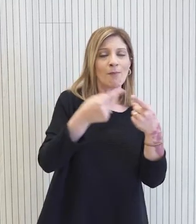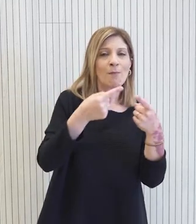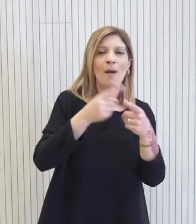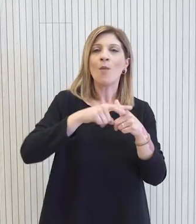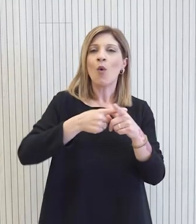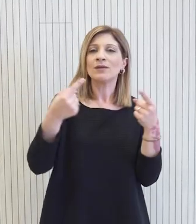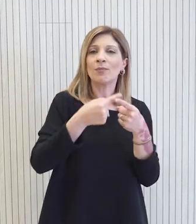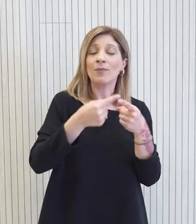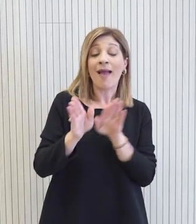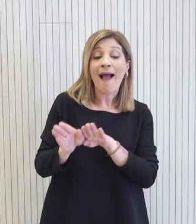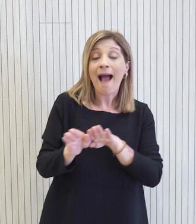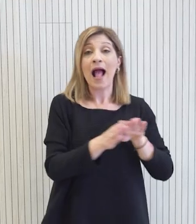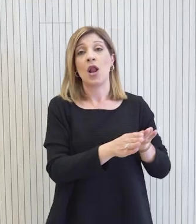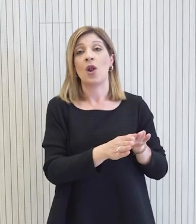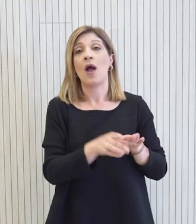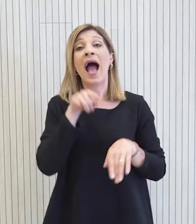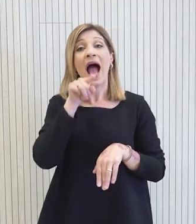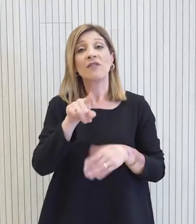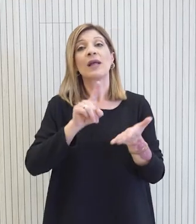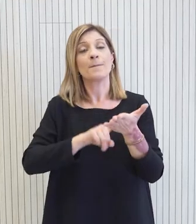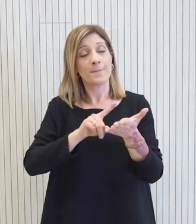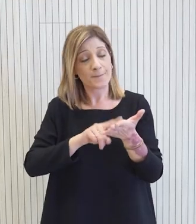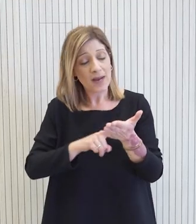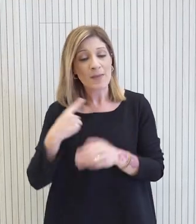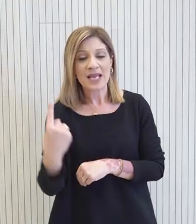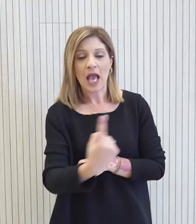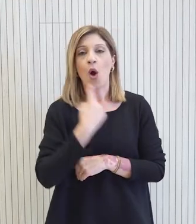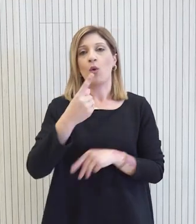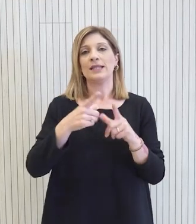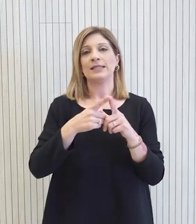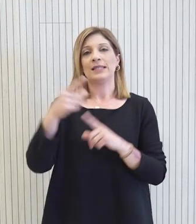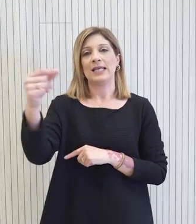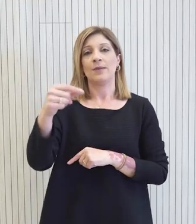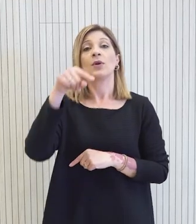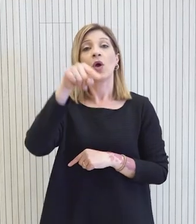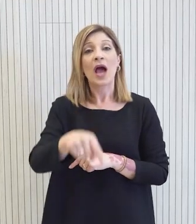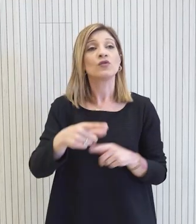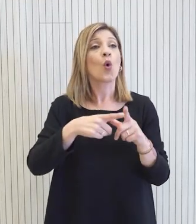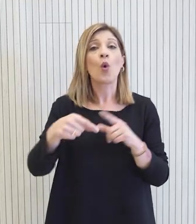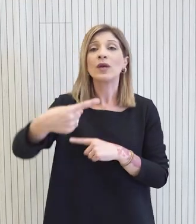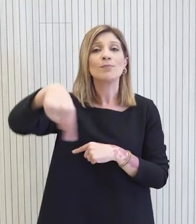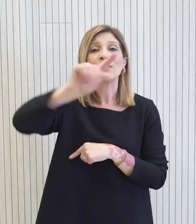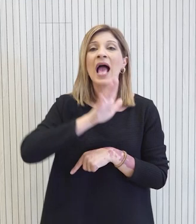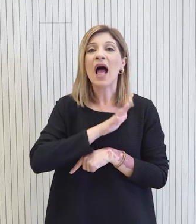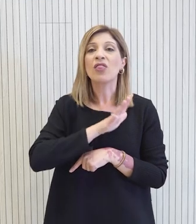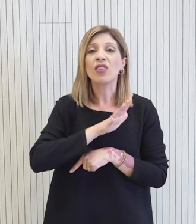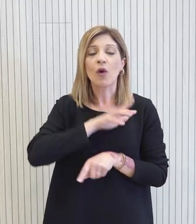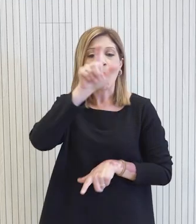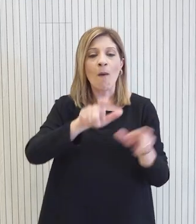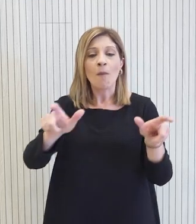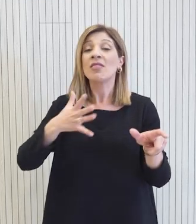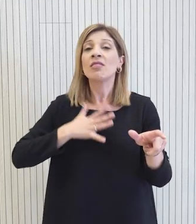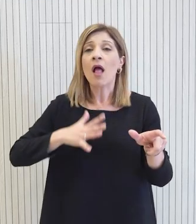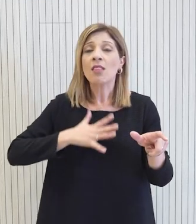διαφορές. Είναι μεταρρυθμίσεις που αφορούν και πρέπει να αφορούν το σύντολο του κυπριακού λαού. Και αυτό που αναμένει ο Κύπριος πολίτης, αυτό που απαιτεί, αν